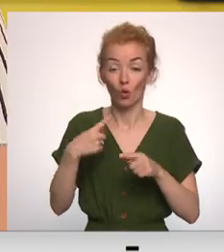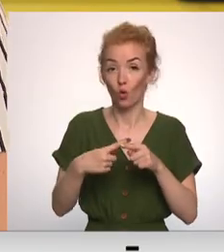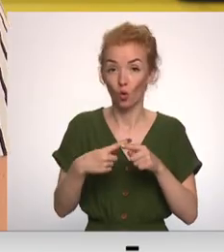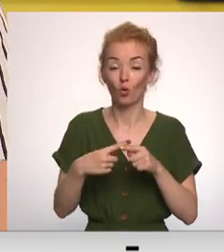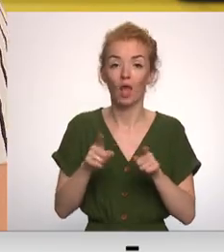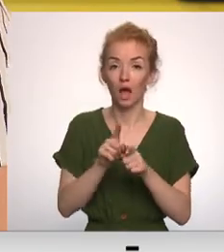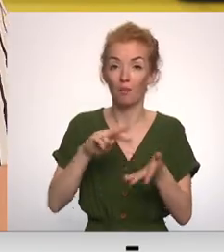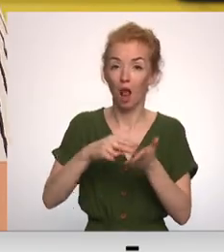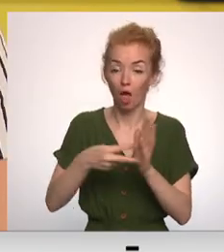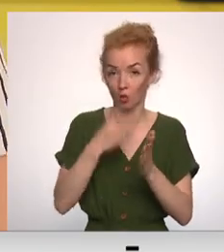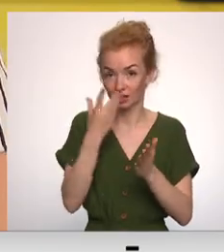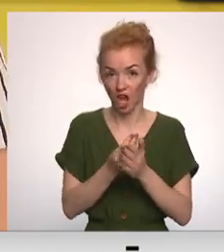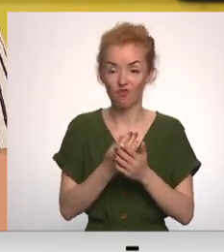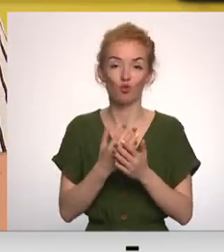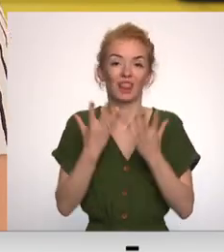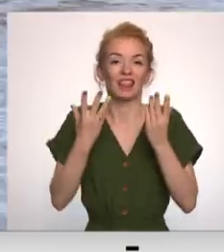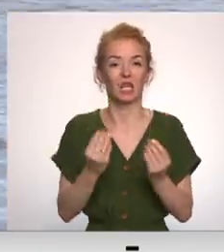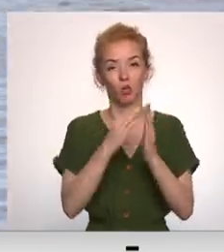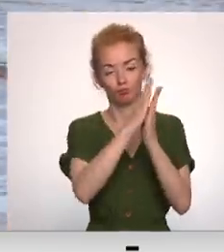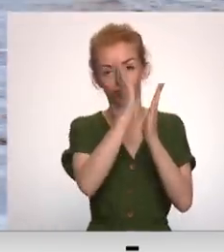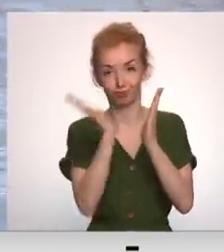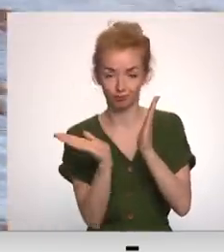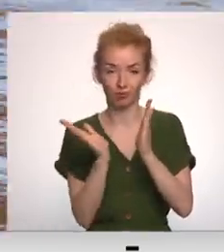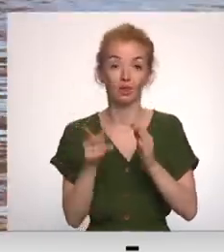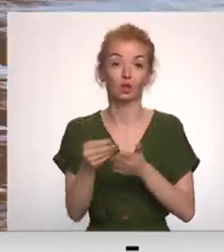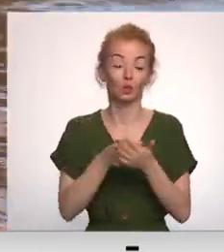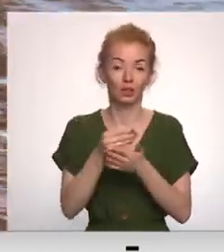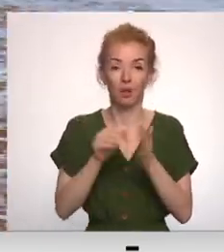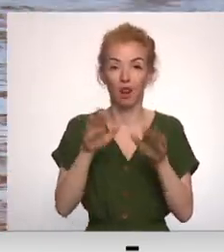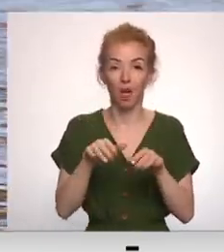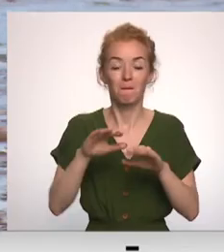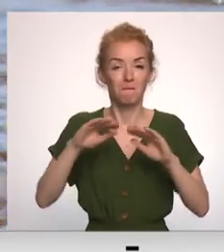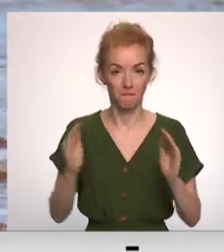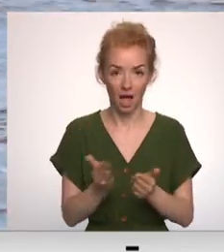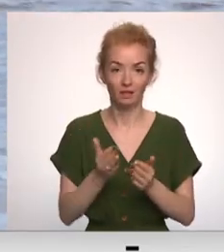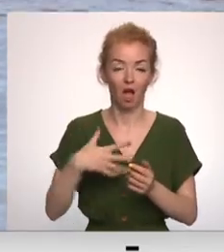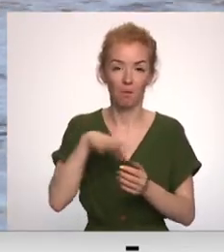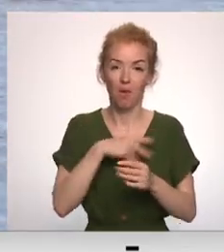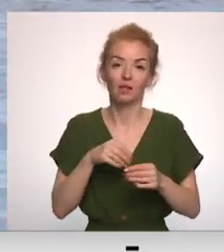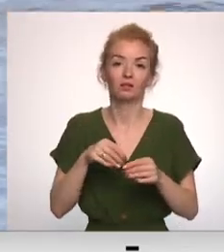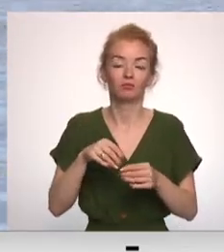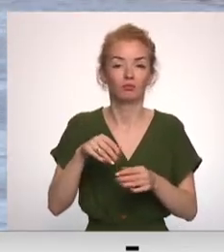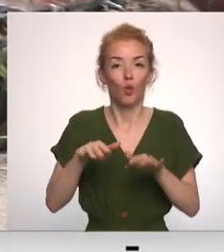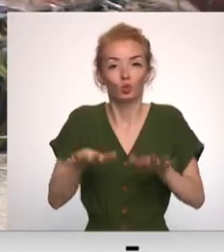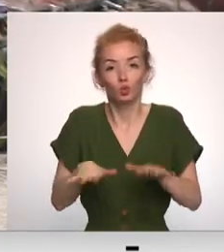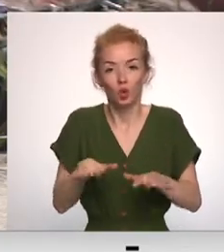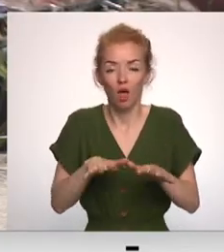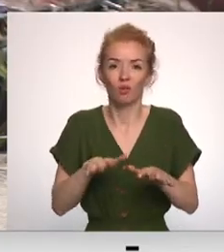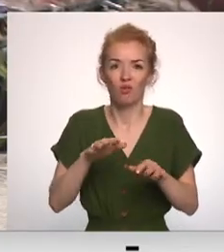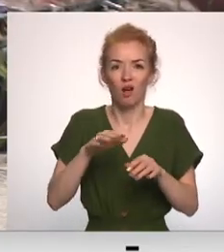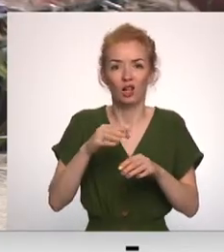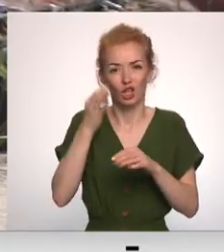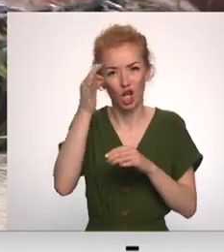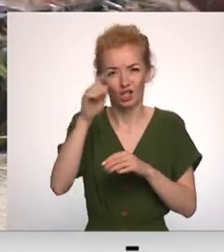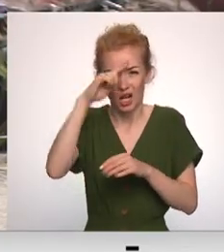plānot savas dienas aktivitātes, tātad lai pēc iespējas mazāk mēs uzturētos dienas karstākajā